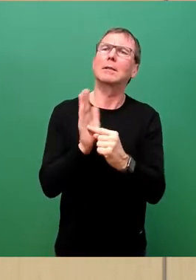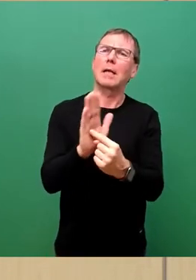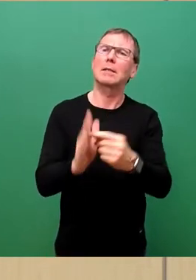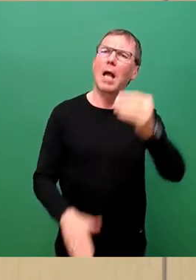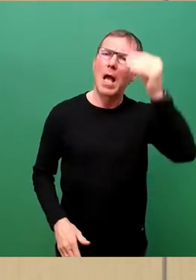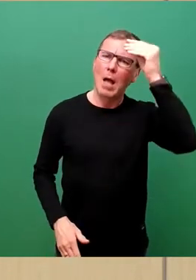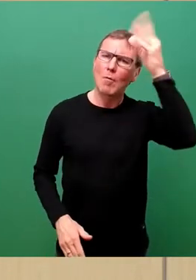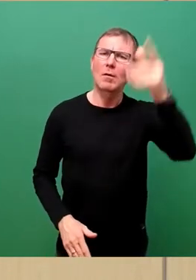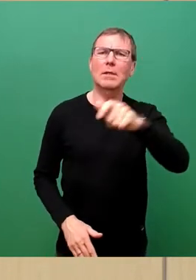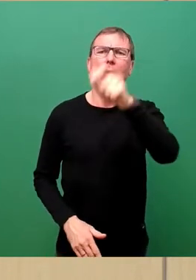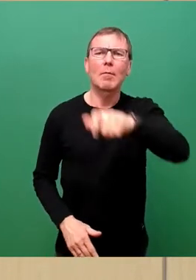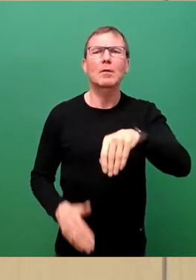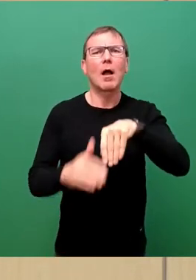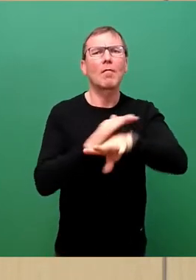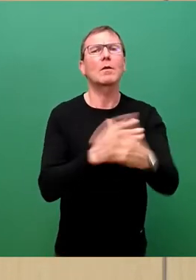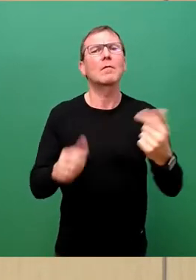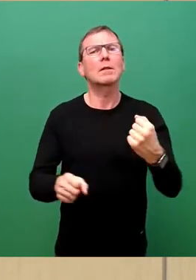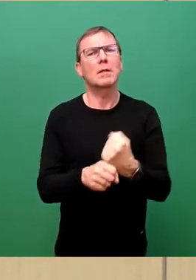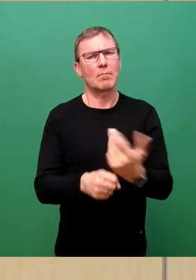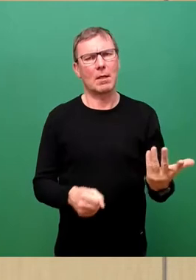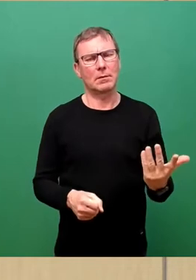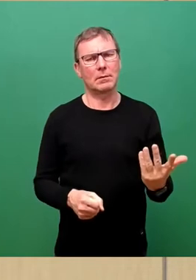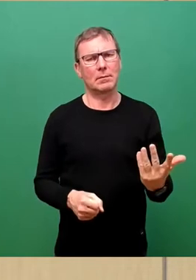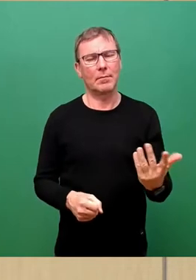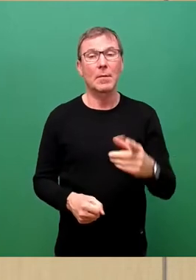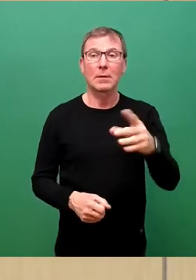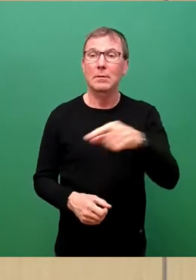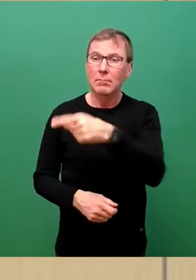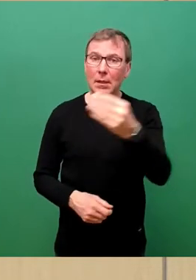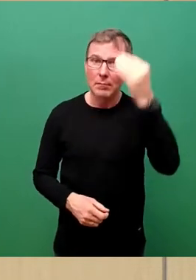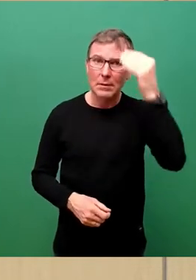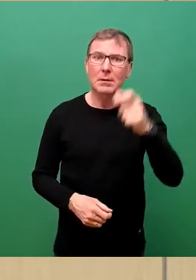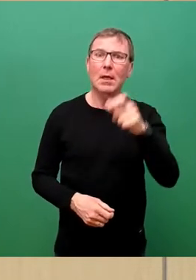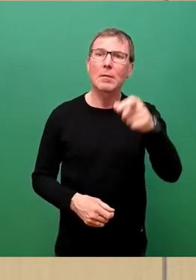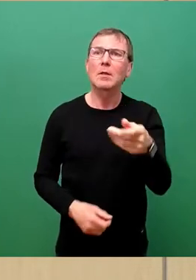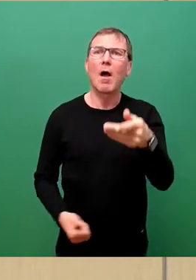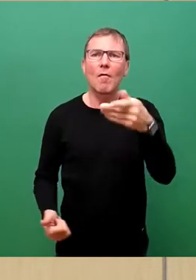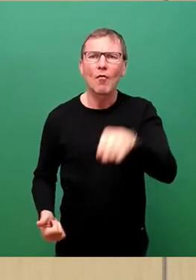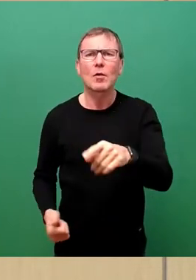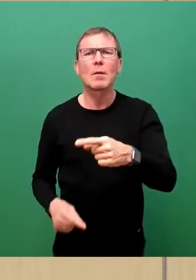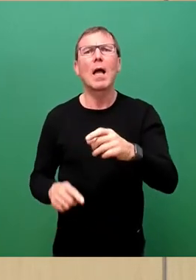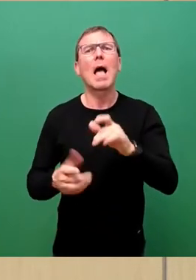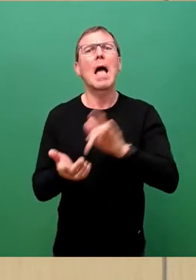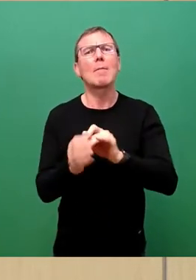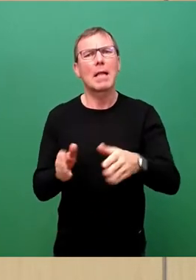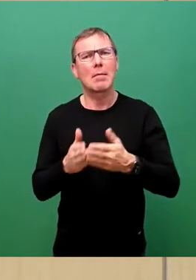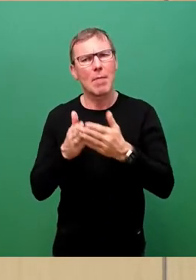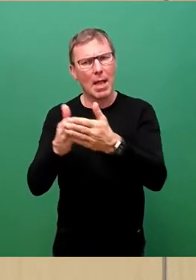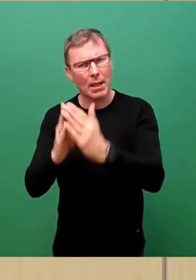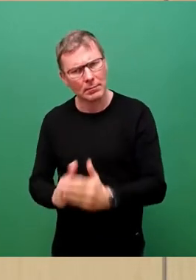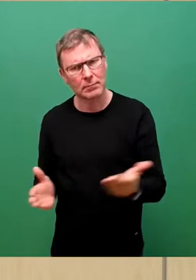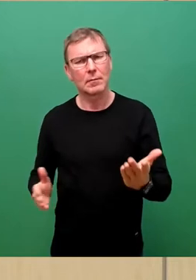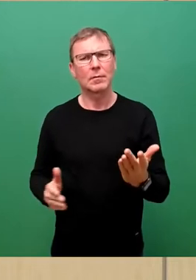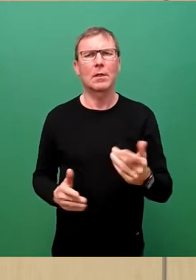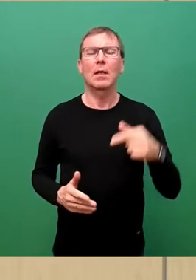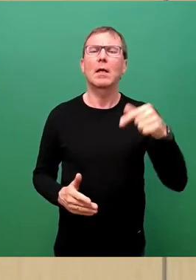Menschen auf der Flucht durchmachen. Das registriert wird, dass hier neben den erwähnten Verstorbenen im Mittelmeer inzwischen eine Abstattung